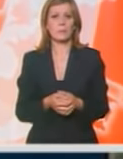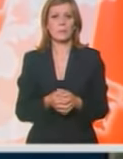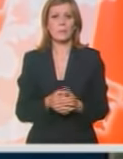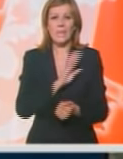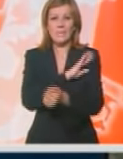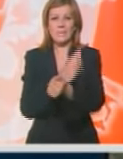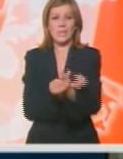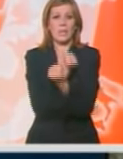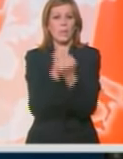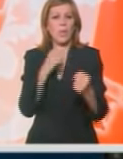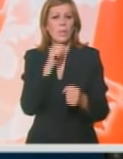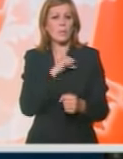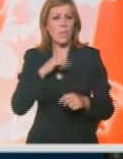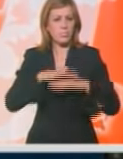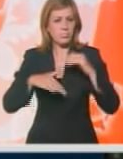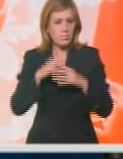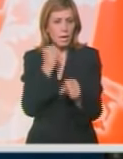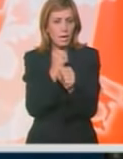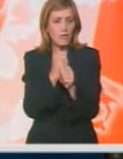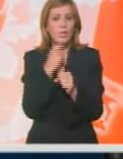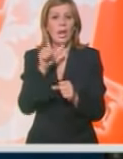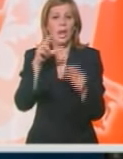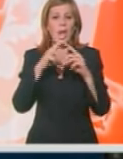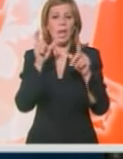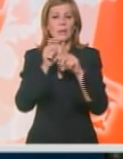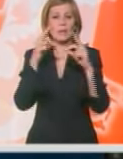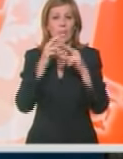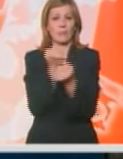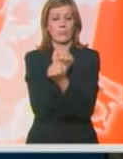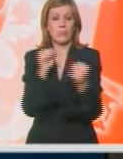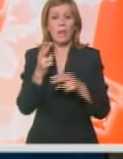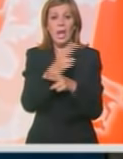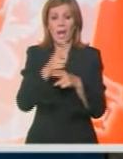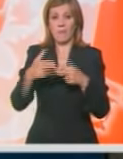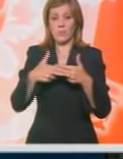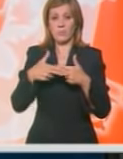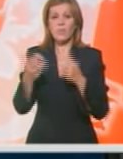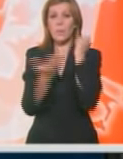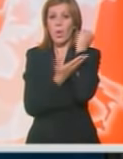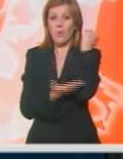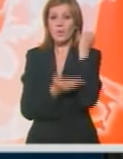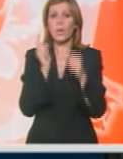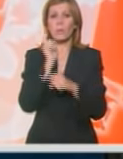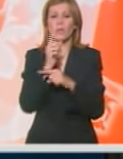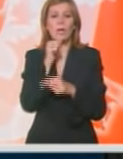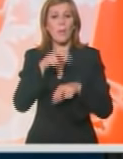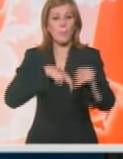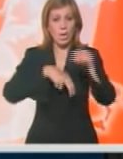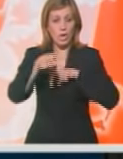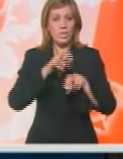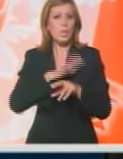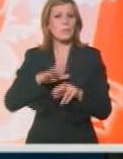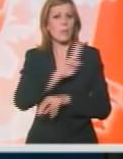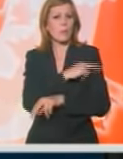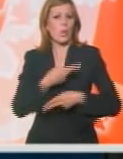Snažna bomba ručne izrade eksplodirala je u Ladi koja je stajala parkirana pored kafea. Među povređenima su mušterije i prolaznici. Svi su